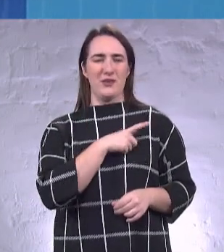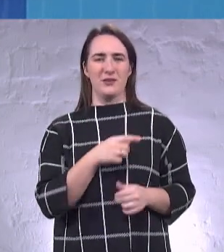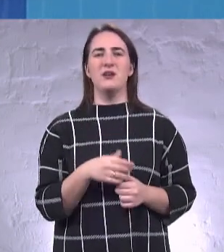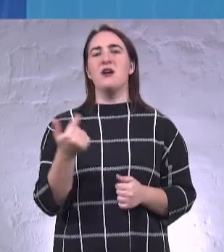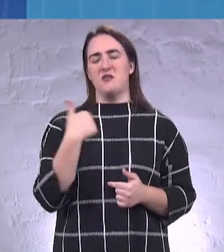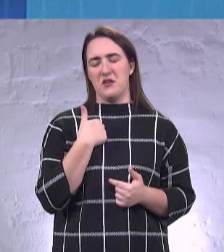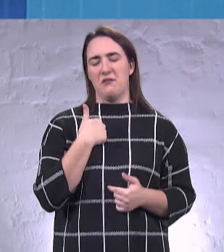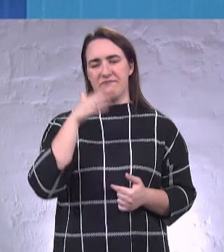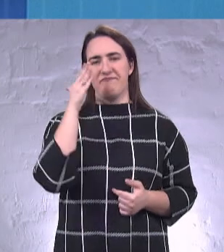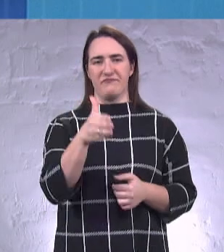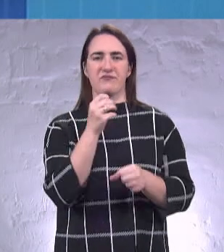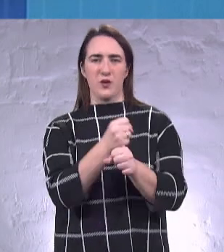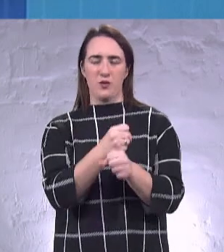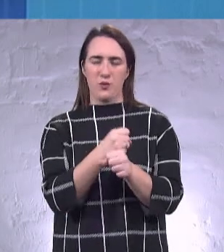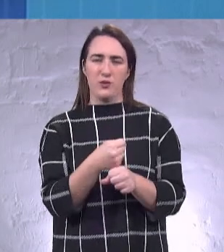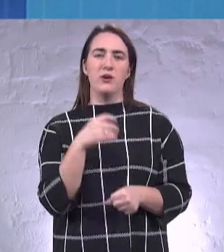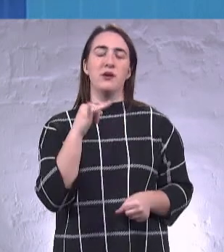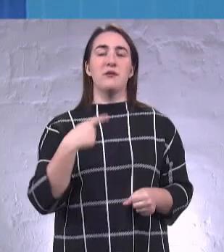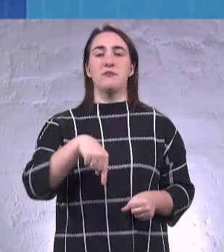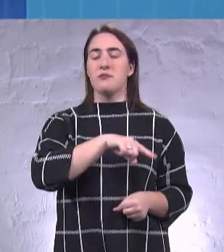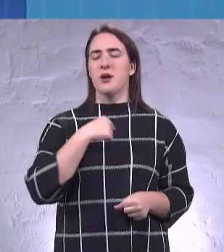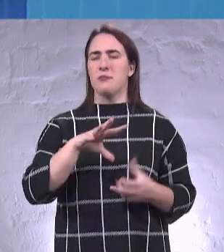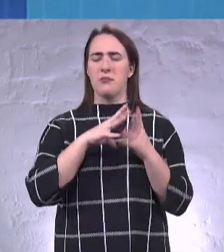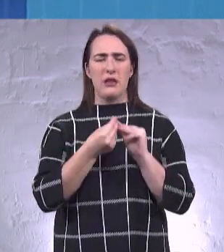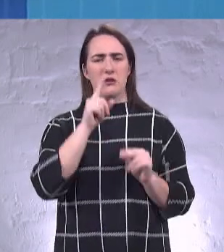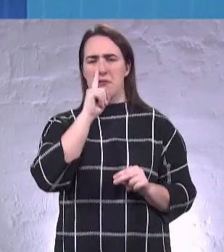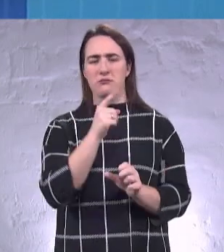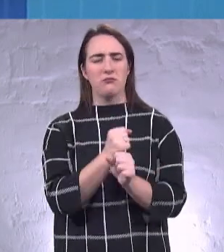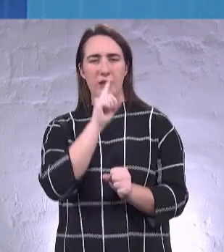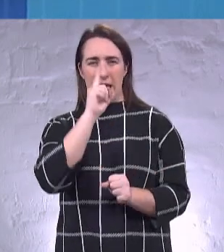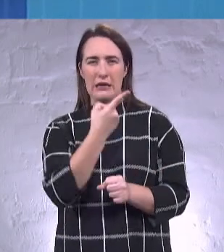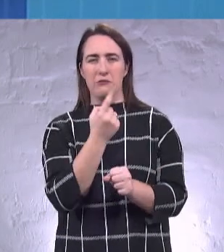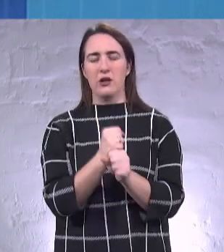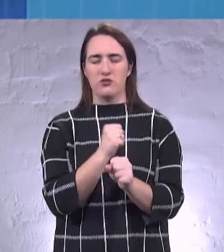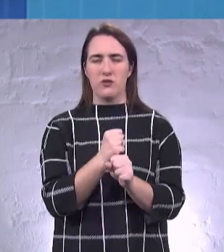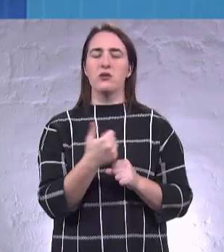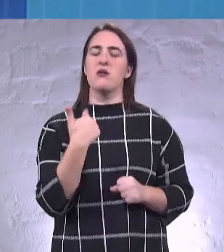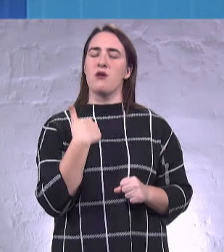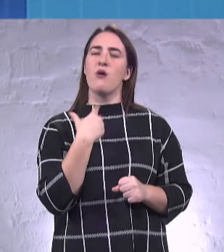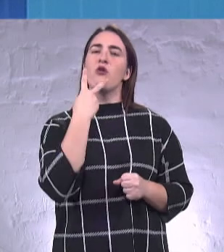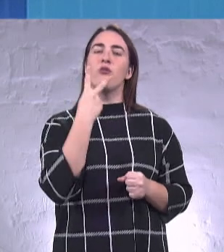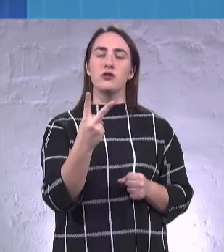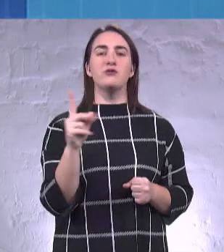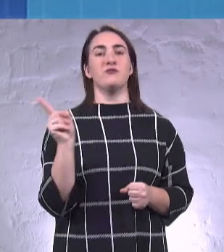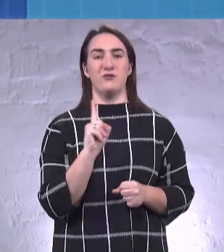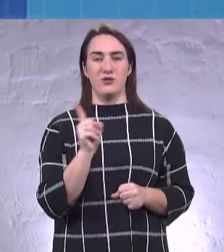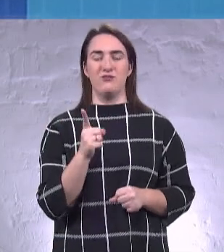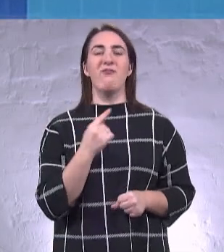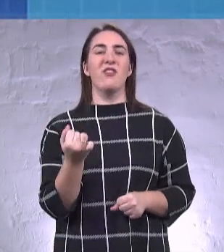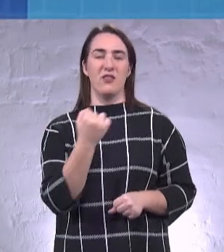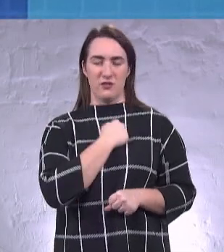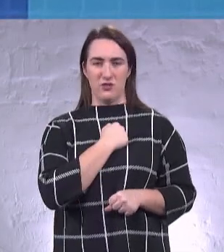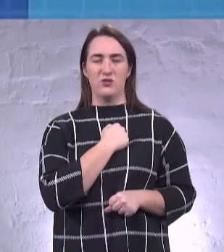взявся за цю роботу. Ми плідно рік попрацювали. Я побачив, що, на жаль,